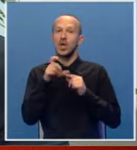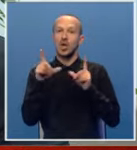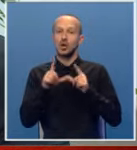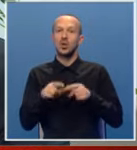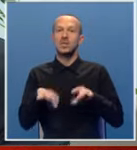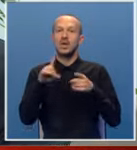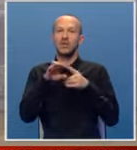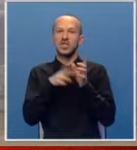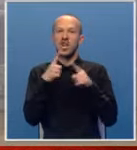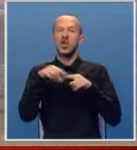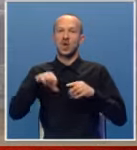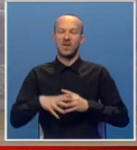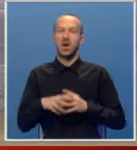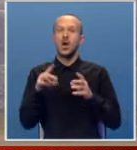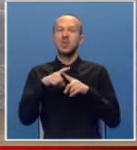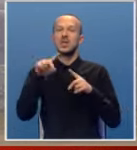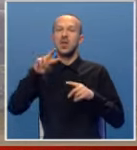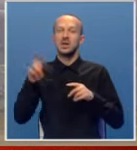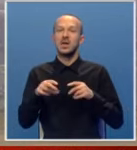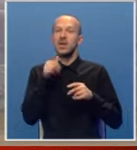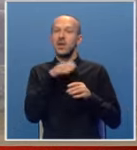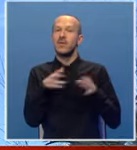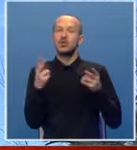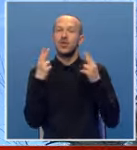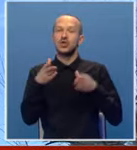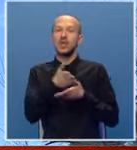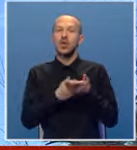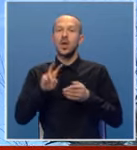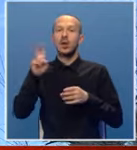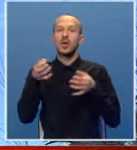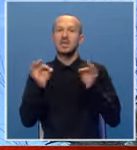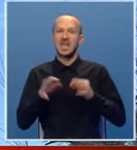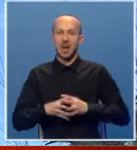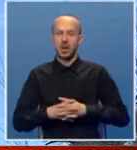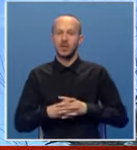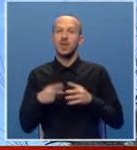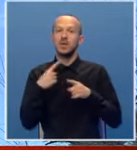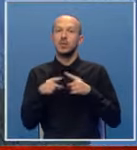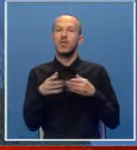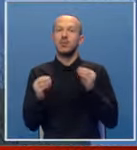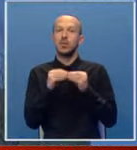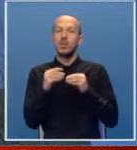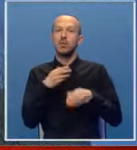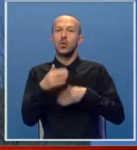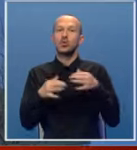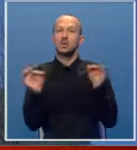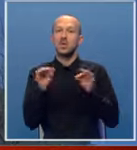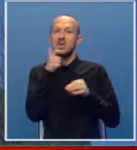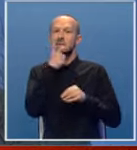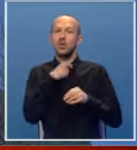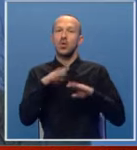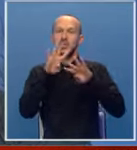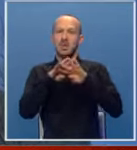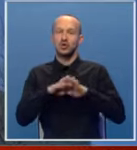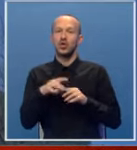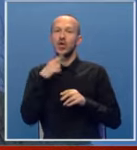iz fosilnih goriva. Rudnici i termoelektrane izuzetno su važna dio elektroenergetskog sistema. Zbog čestih problema u pogonskoj spremnosti i zastarilosti